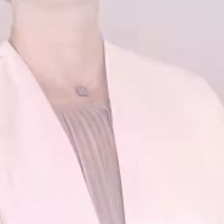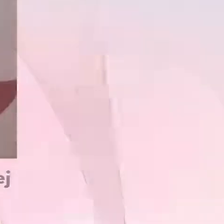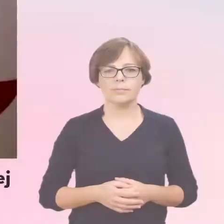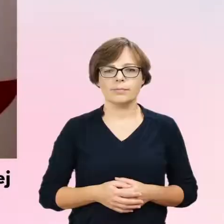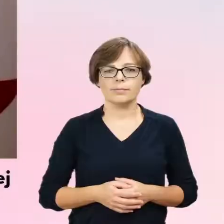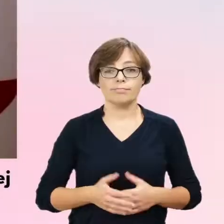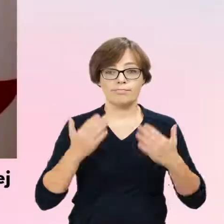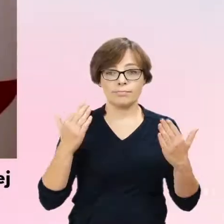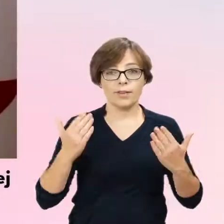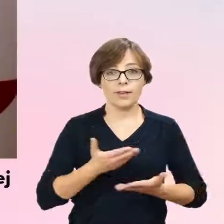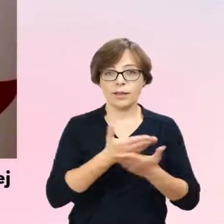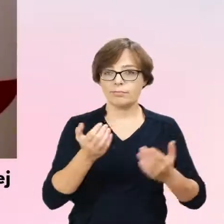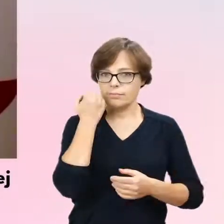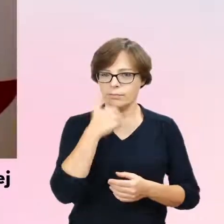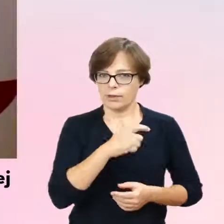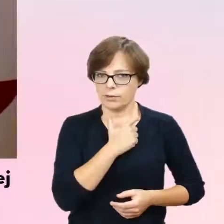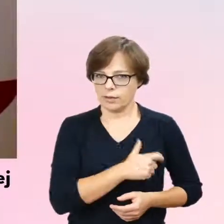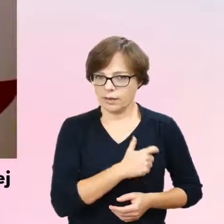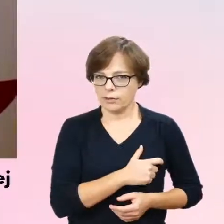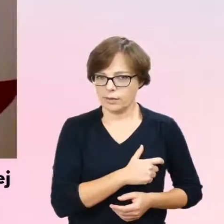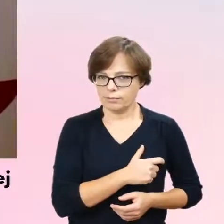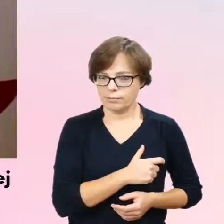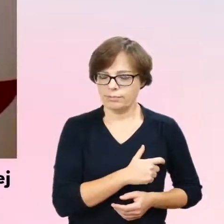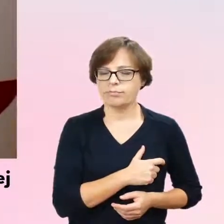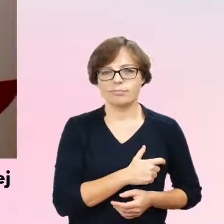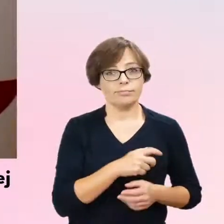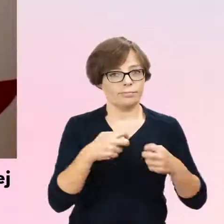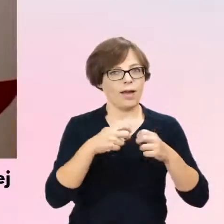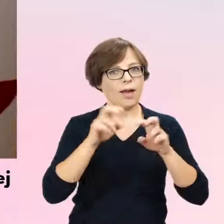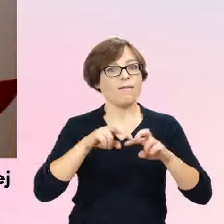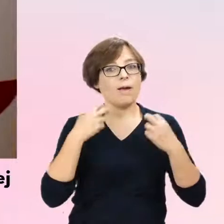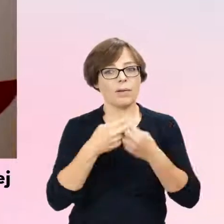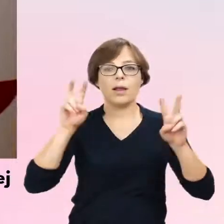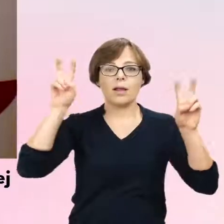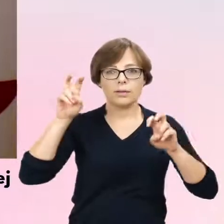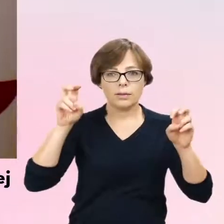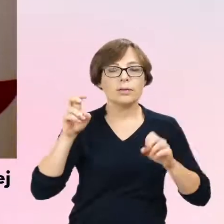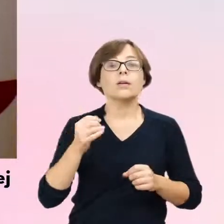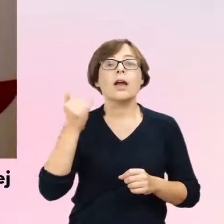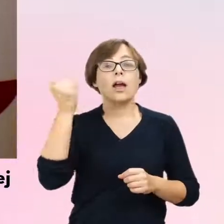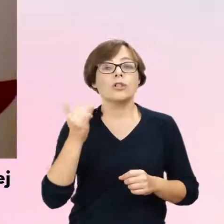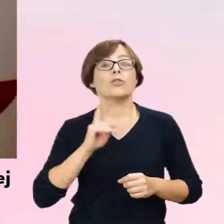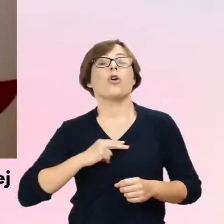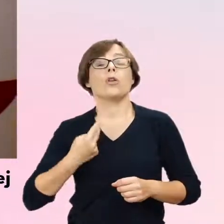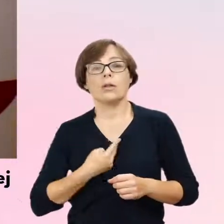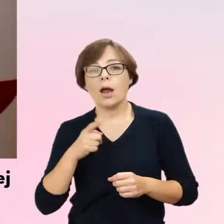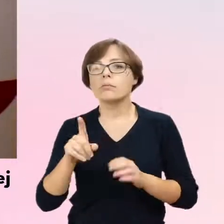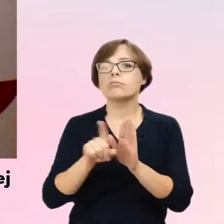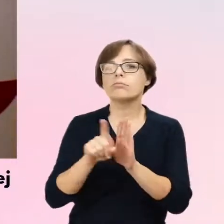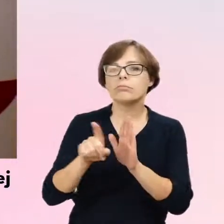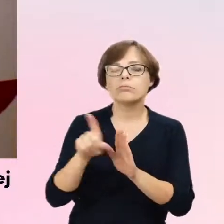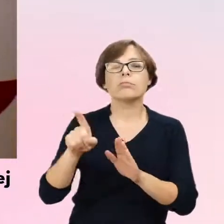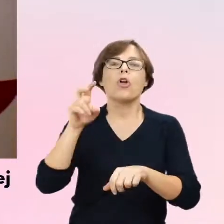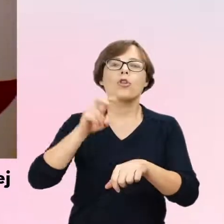Witam Państwa bardzo serdecznie na webinarze zatytułowanym Transpłciowe dziecko u doktor psychiatrii i